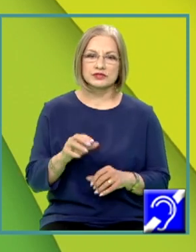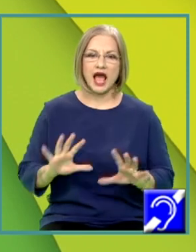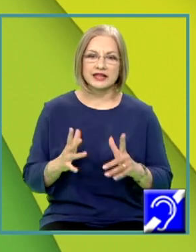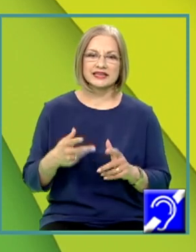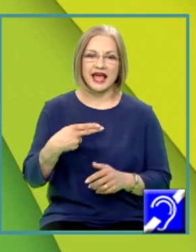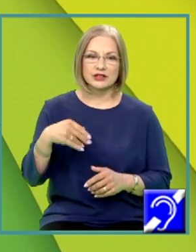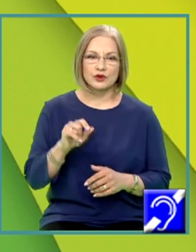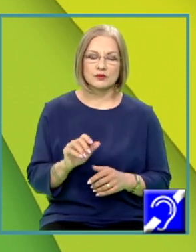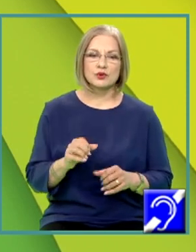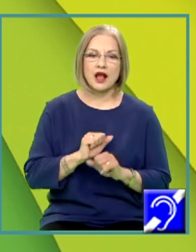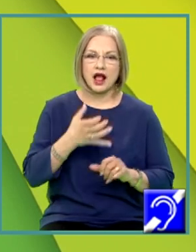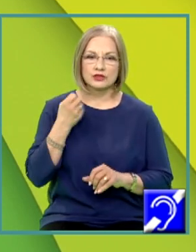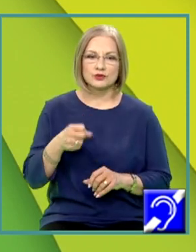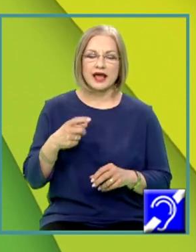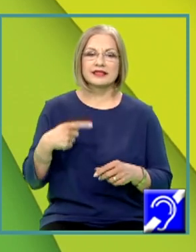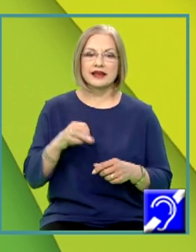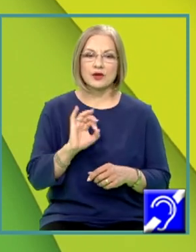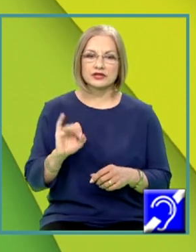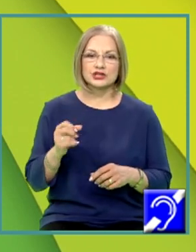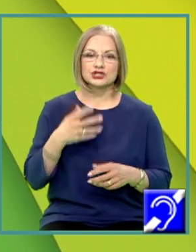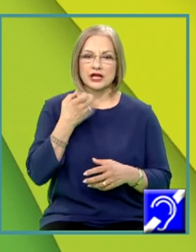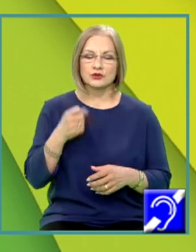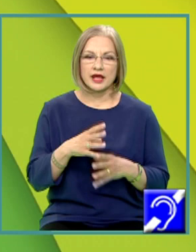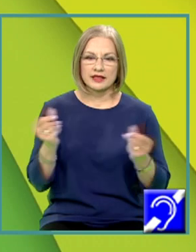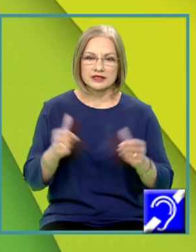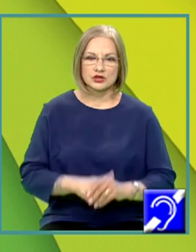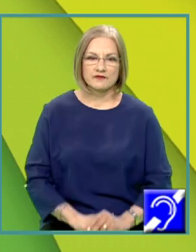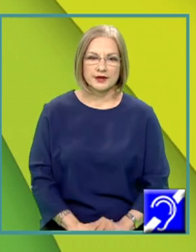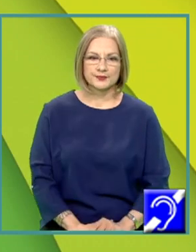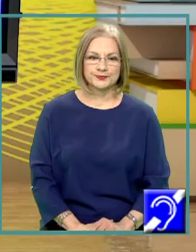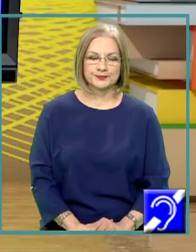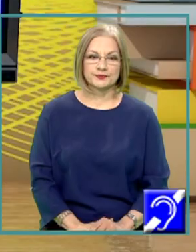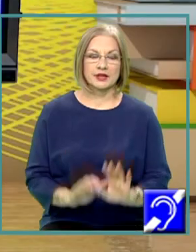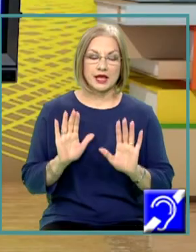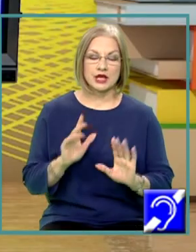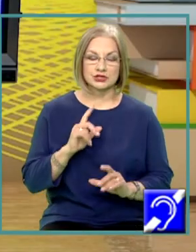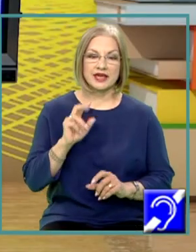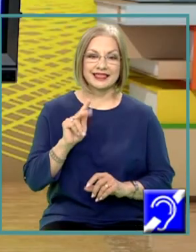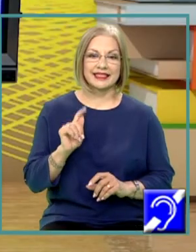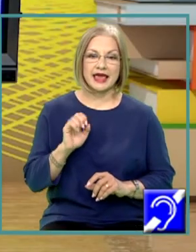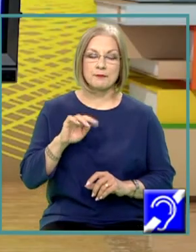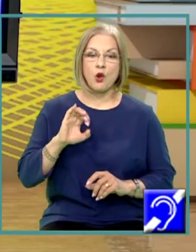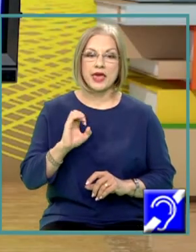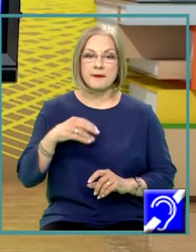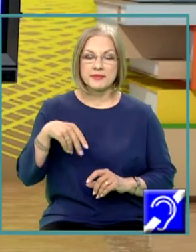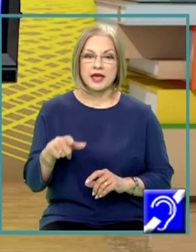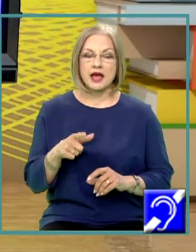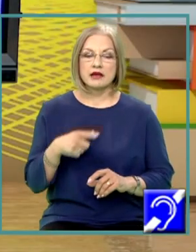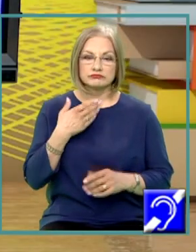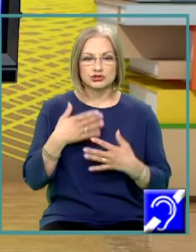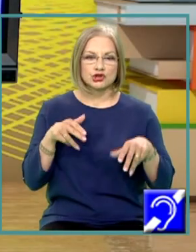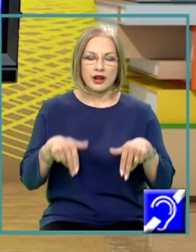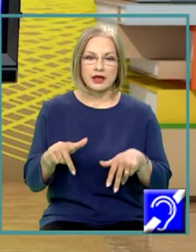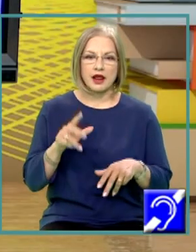căldura de neutralizare și căldura de dizolvare. Așadar, termochimia, în general, studiază